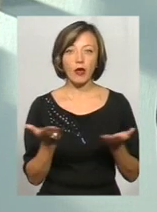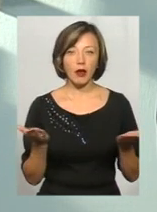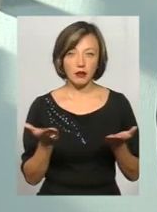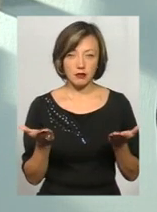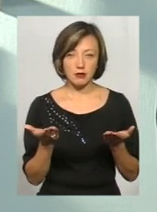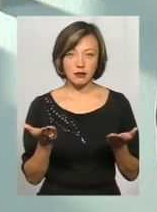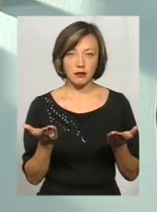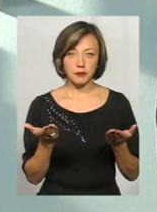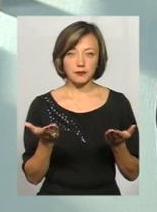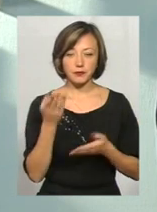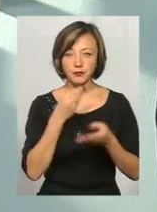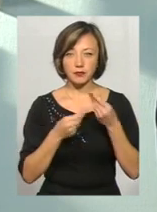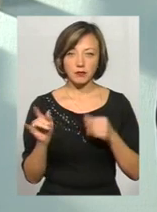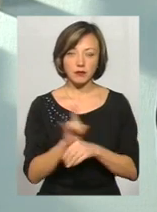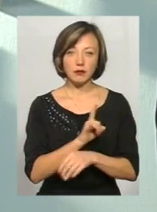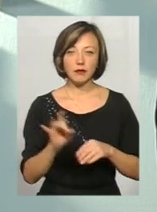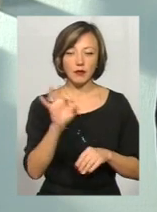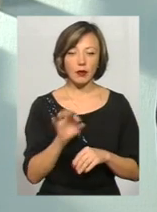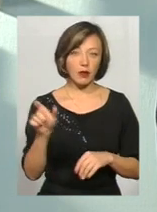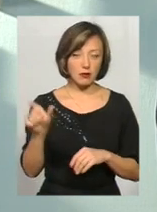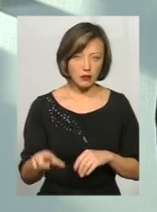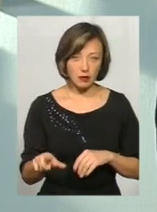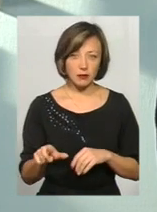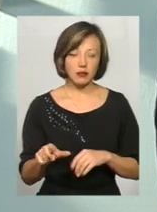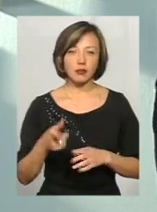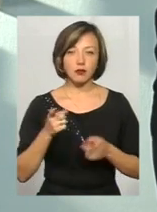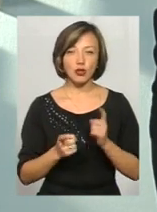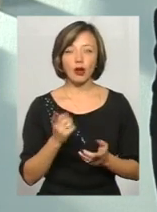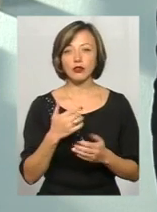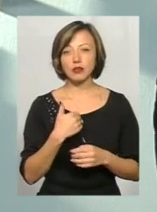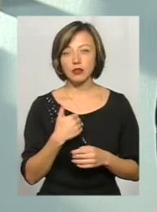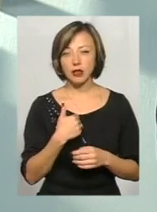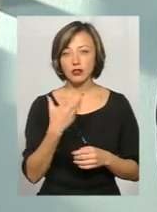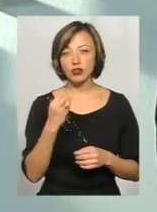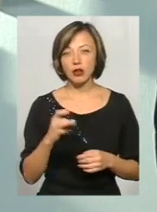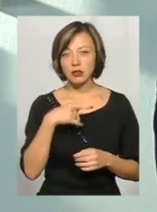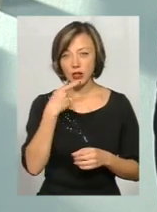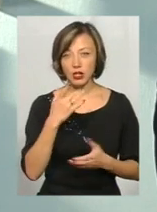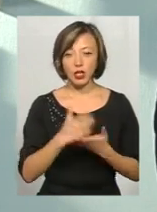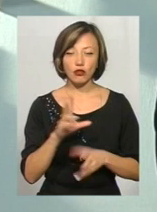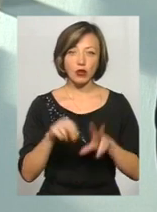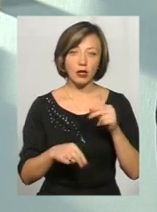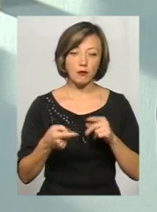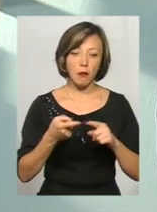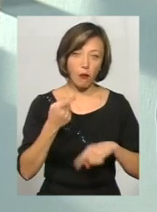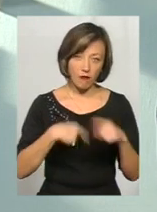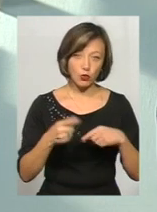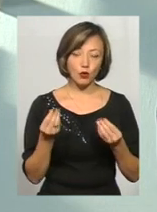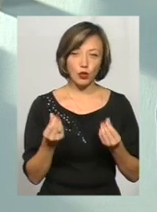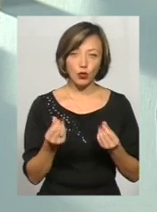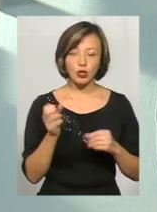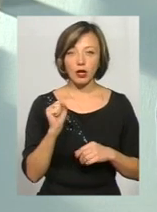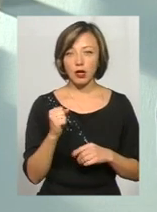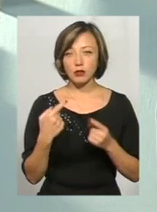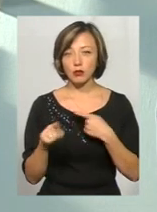шахрайські дії відносно неї, звичайно, я ще раз хочу підкреслити, що є шанс повернути гроші, а з другої